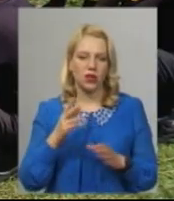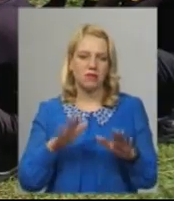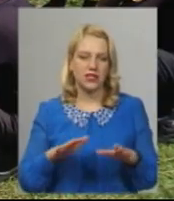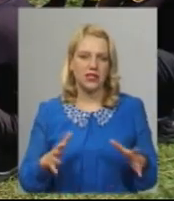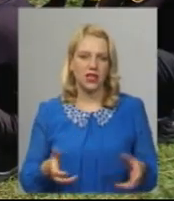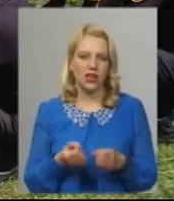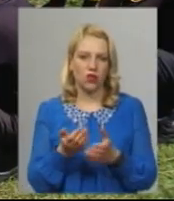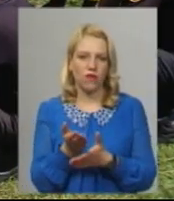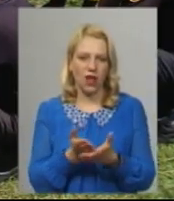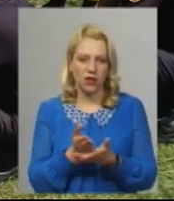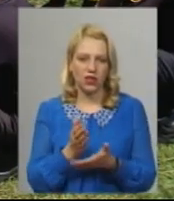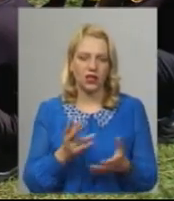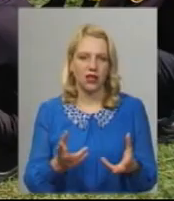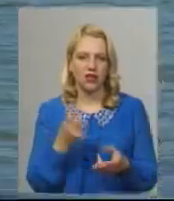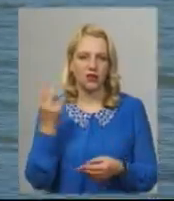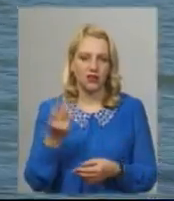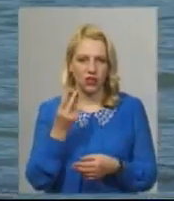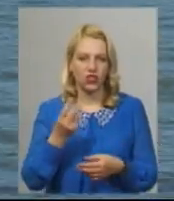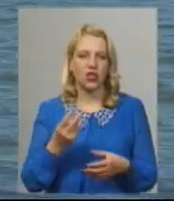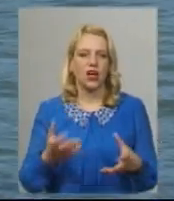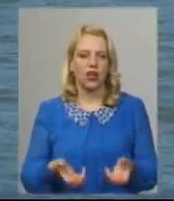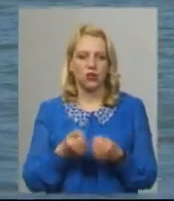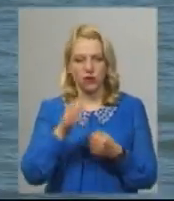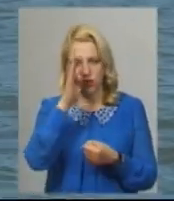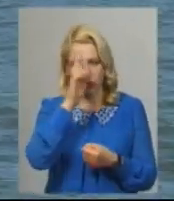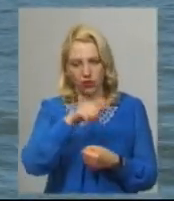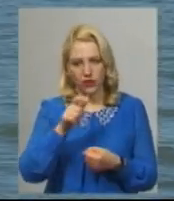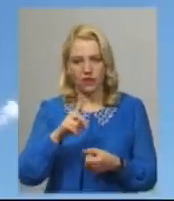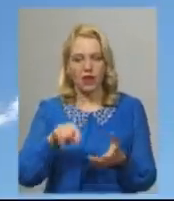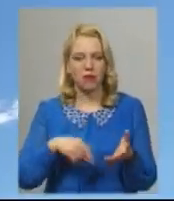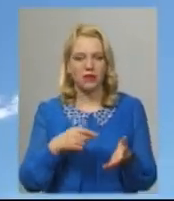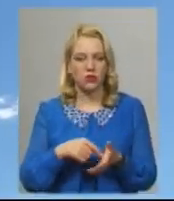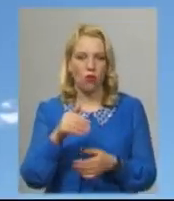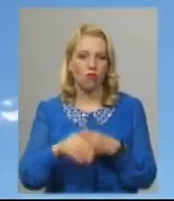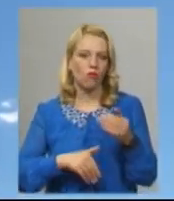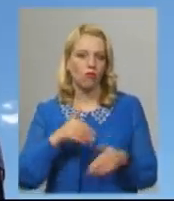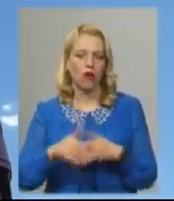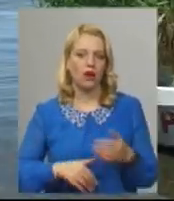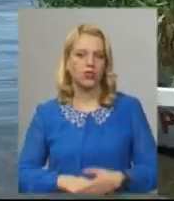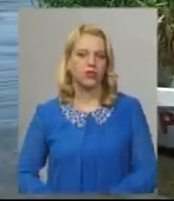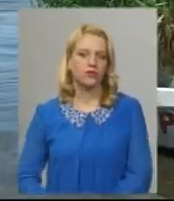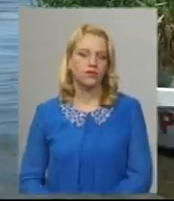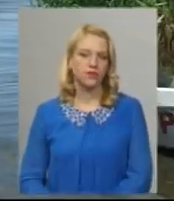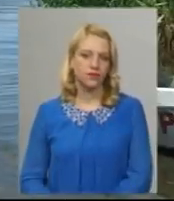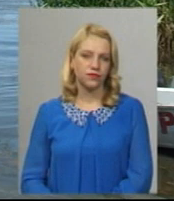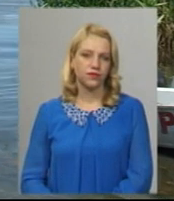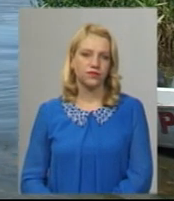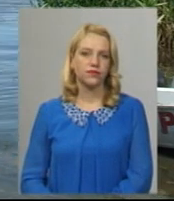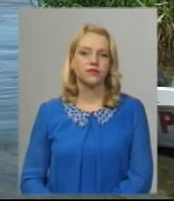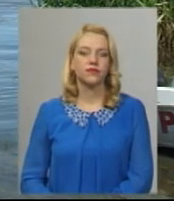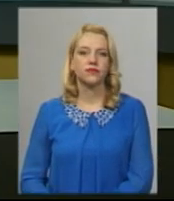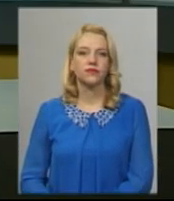початку купального сезону двічі рятували чоловіків на міському пляжі Михайло Жиле, Олександр Горішевський, новини на Суспільному, Хмельницький